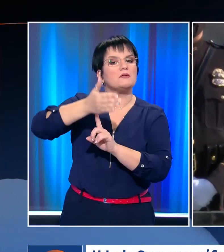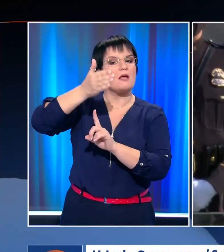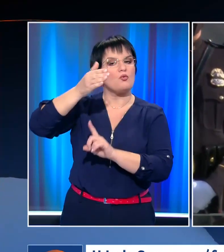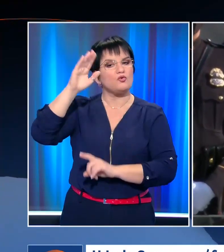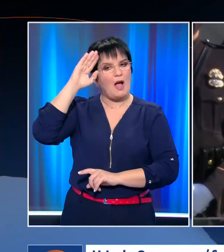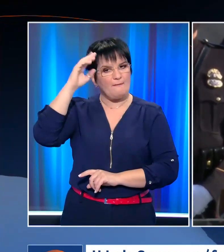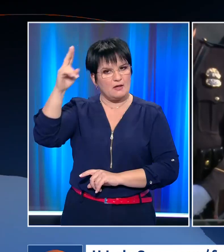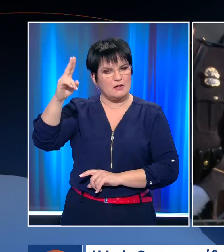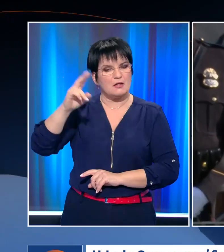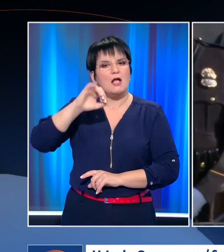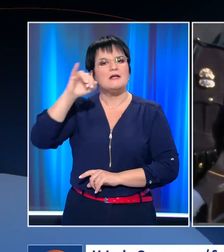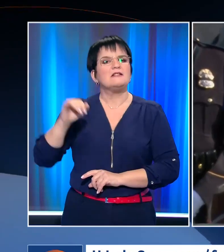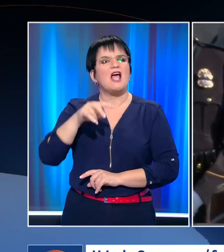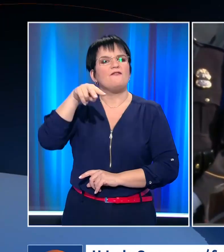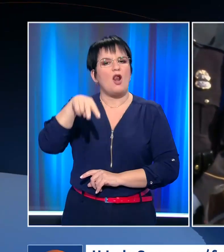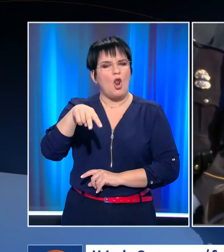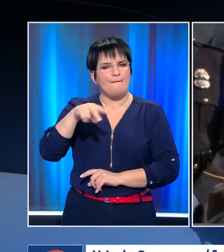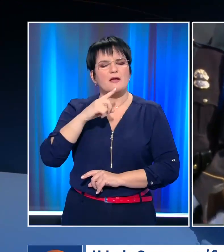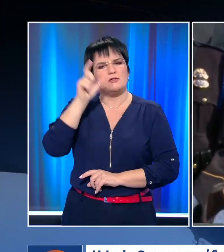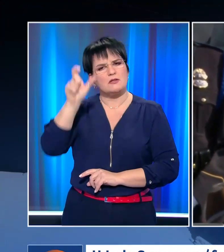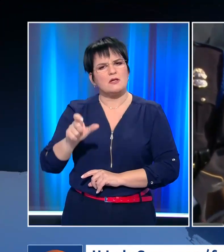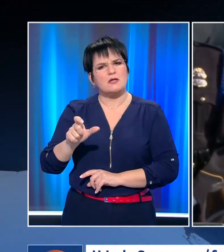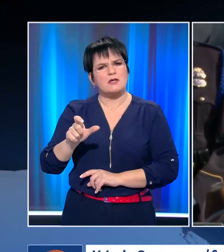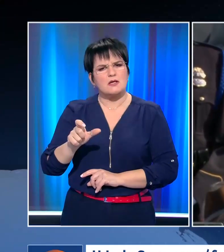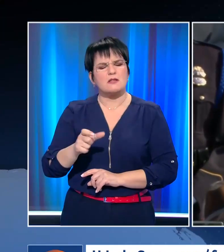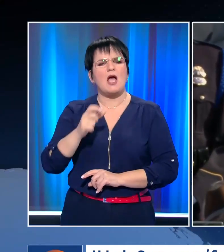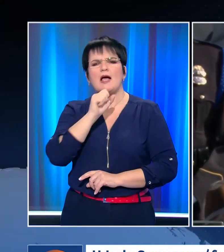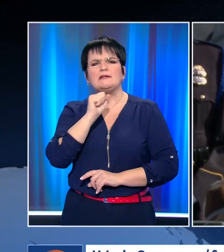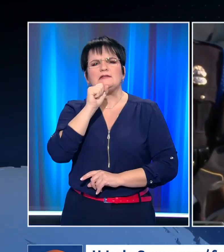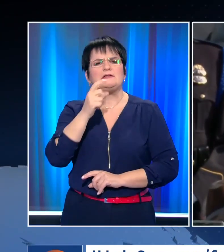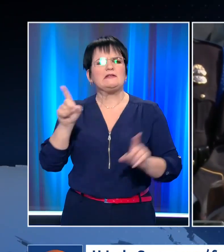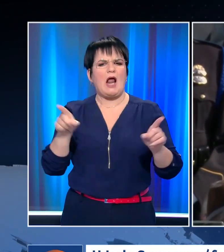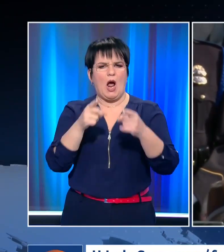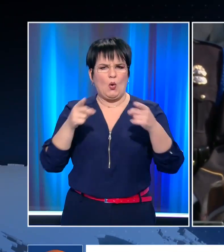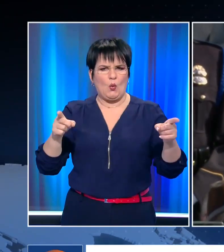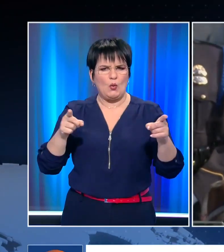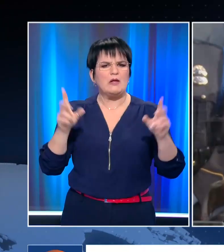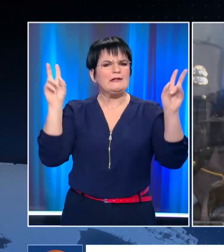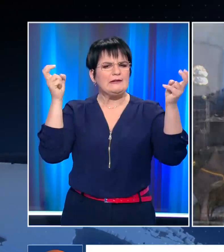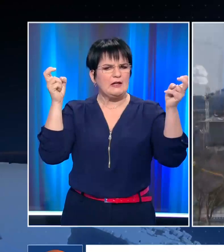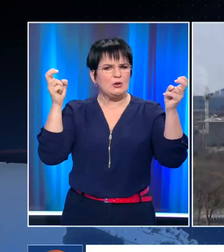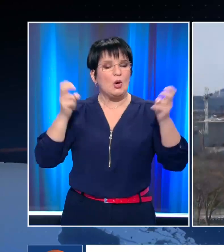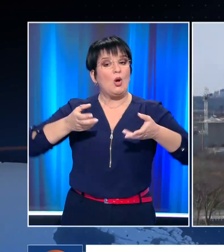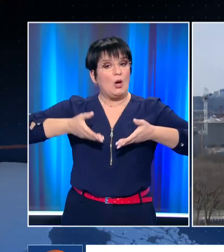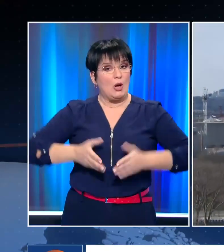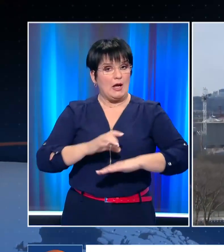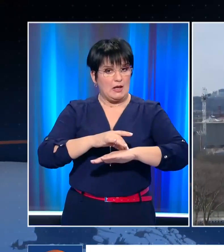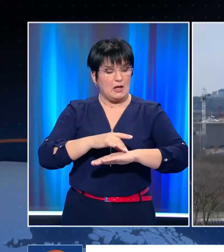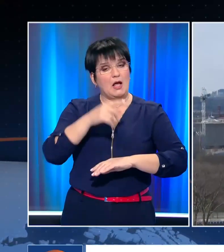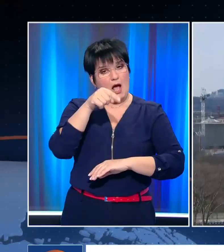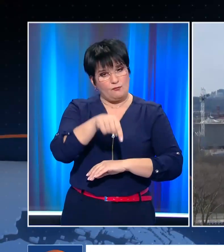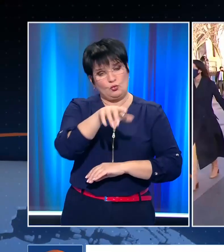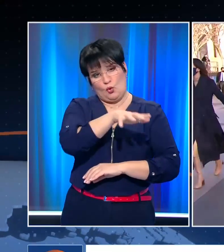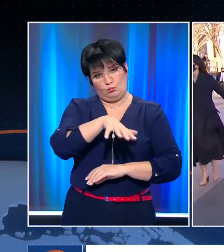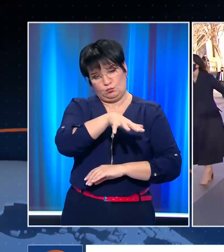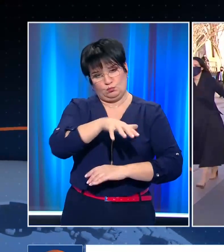Ενώ η Τζένιφε Λόπες είπε με τον δικό της τρόπο το αμερικανικό πατριωτικό τραγούδι Αυτή η γη είναι η πατρίδα σου.